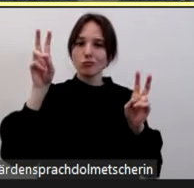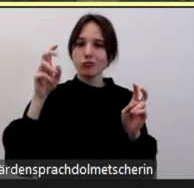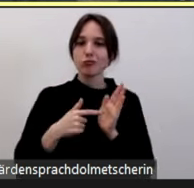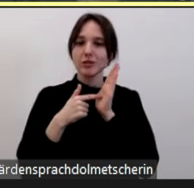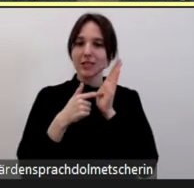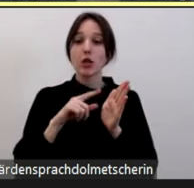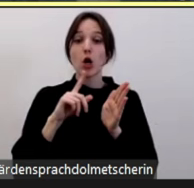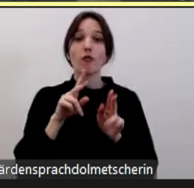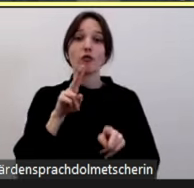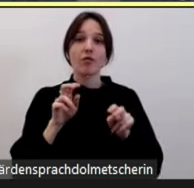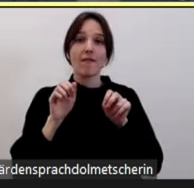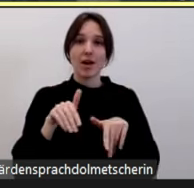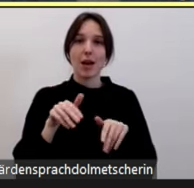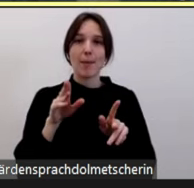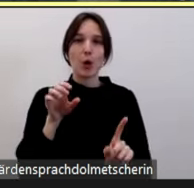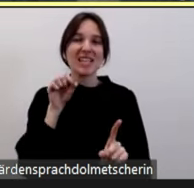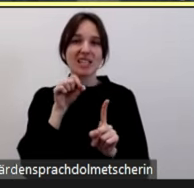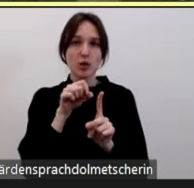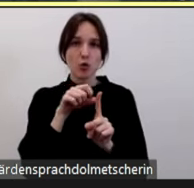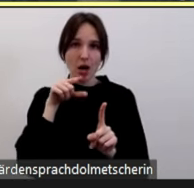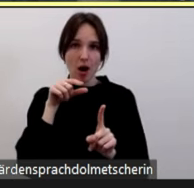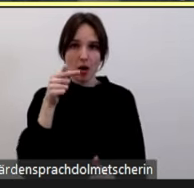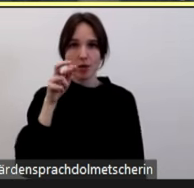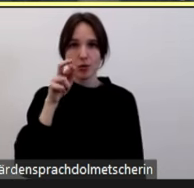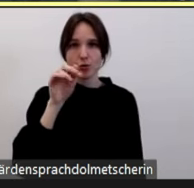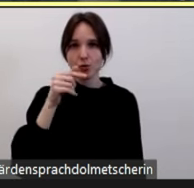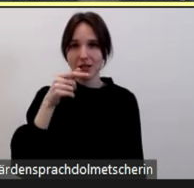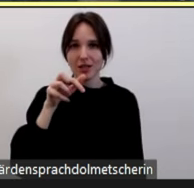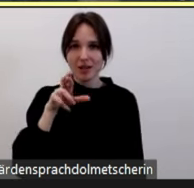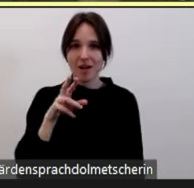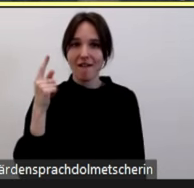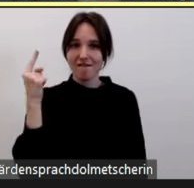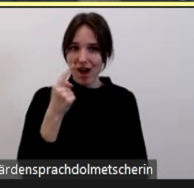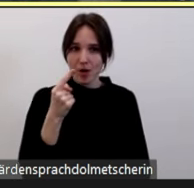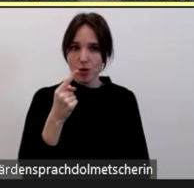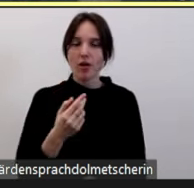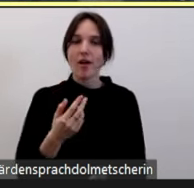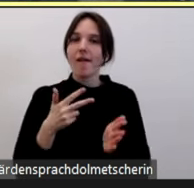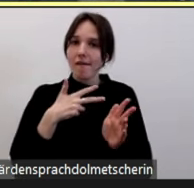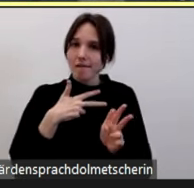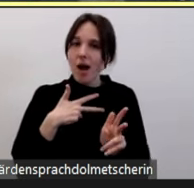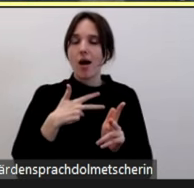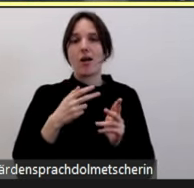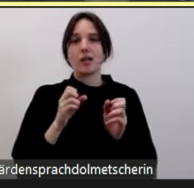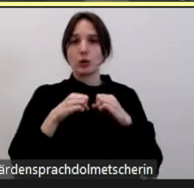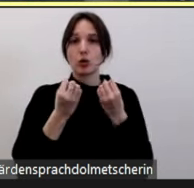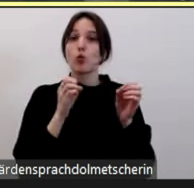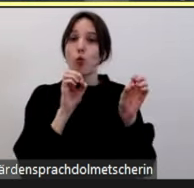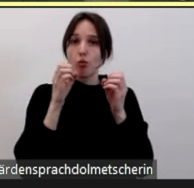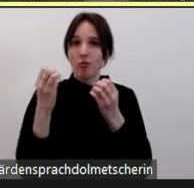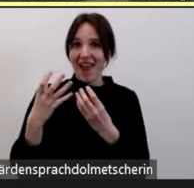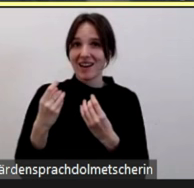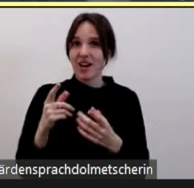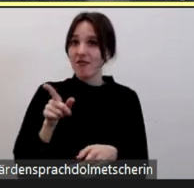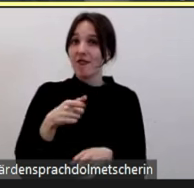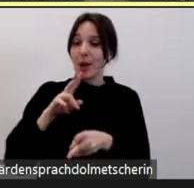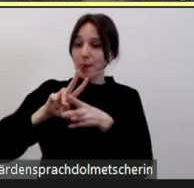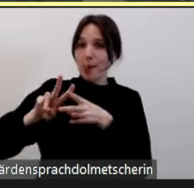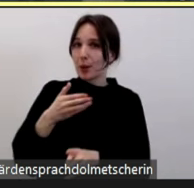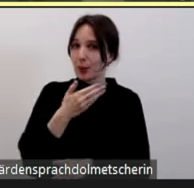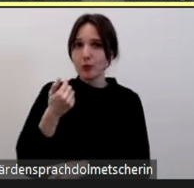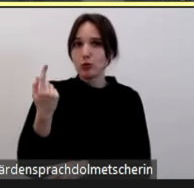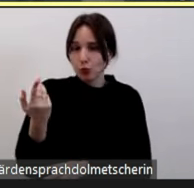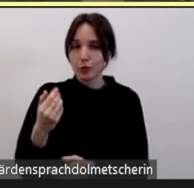Triggerwarnung wird jetzt Fälle auch konkret darstellen, so wie sie uns gemeldet wurden. Und die erste Angriffsdimension ist die